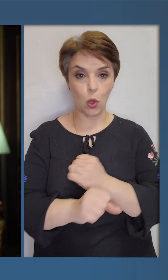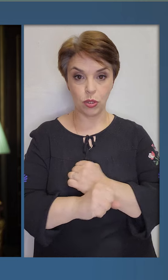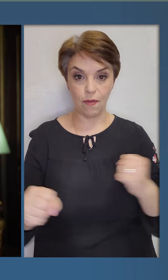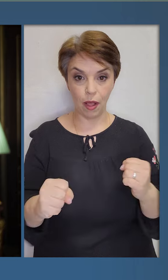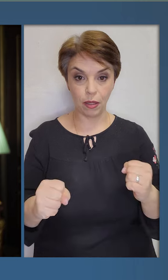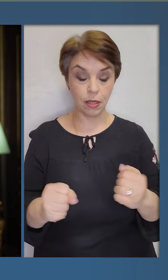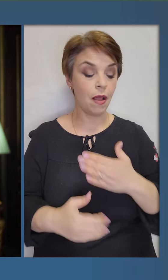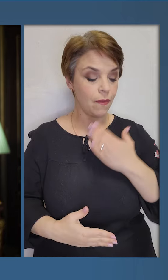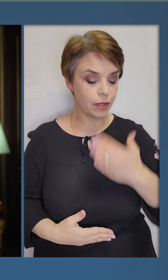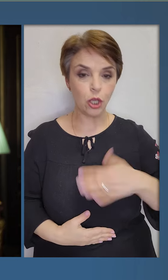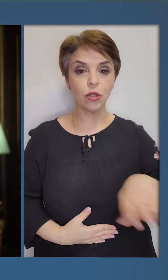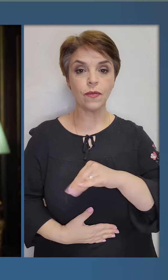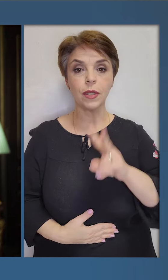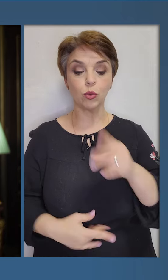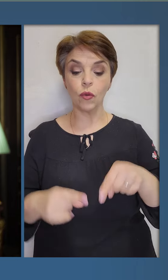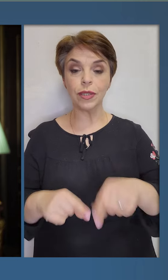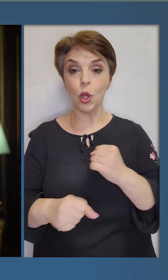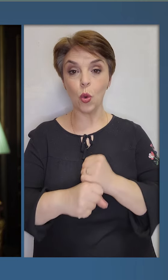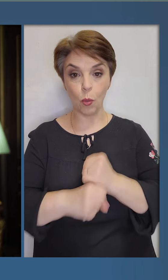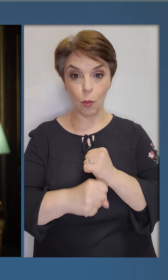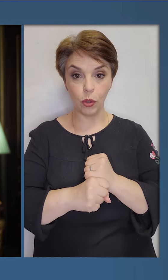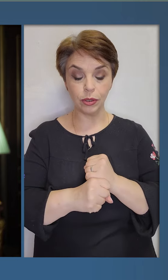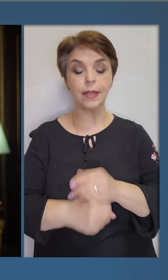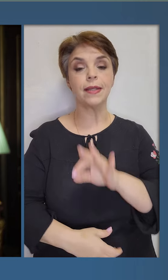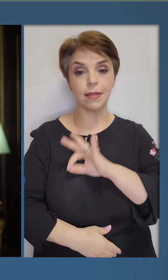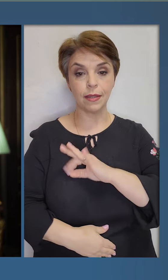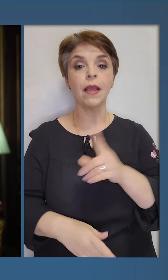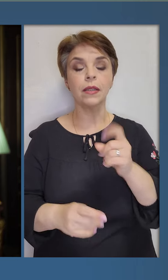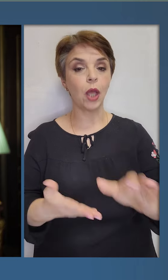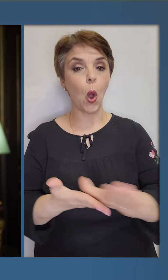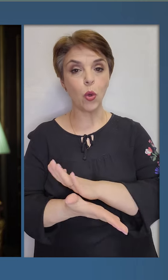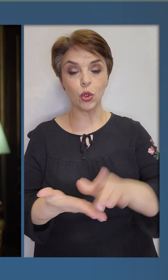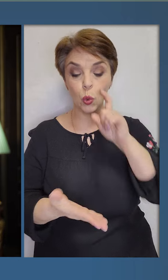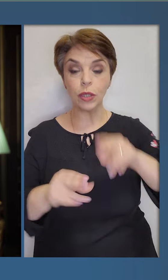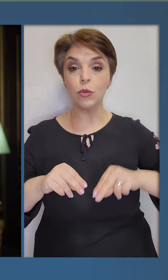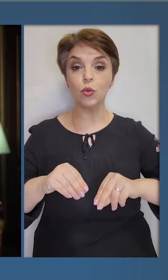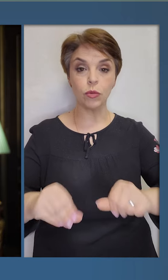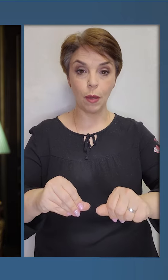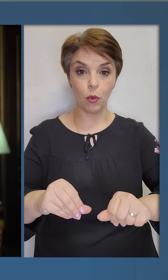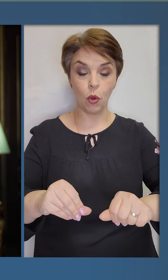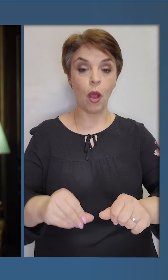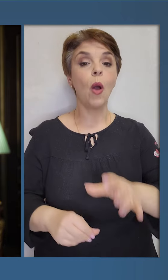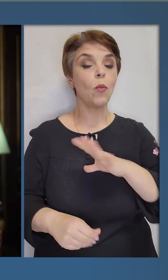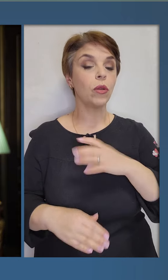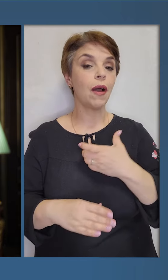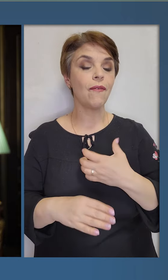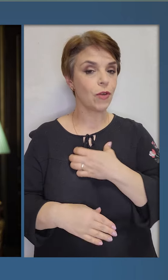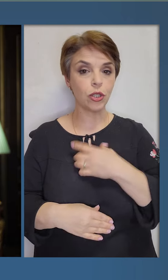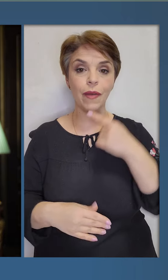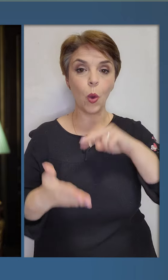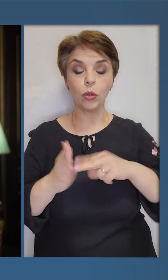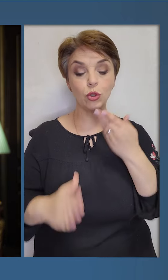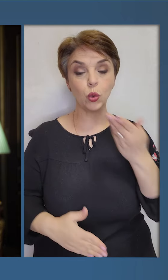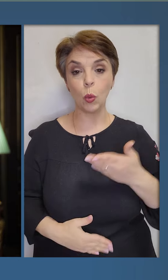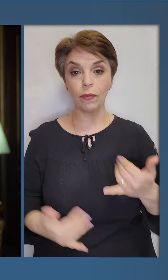розірвалися. Вдякую всім, хто у цій роботі задіяний та очищує українську землю. Була важлива